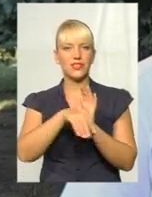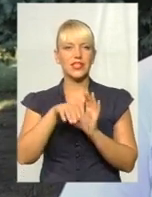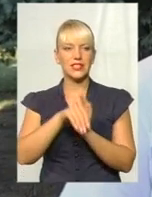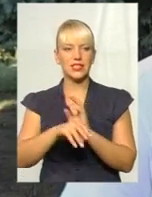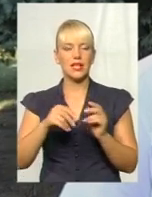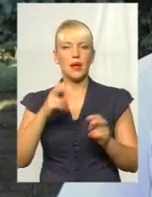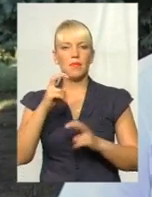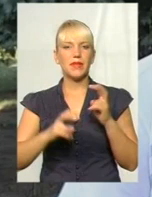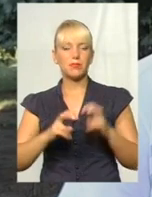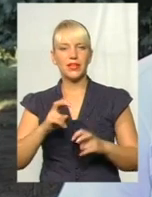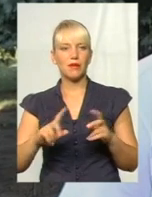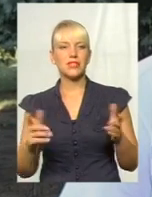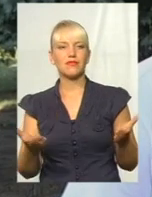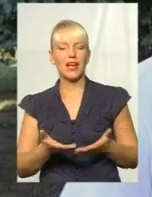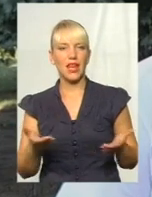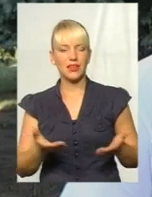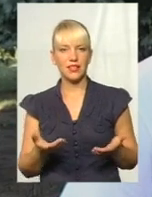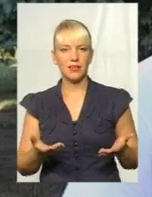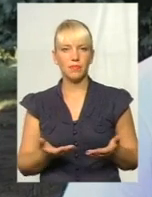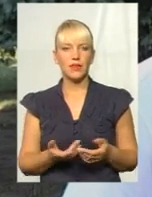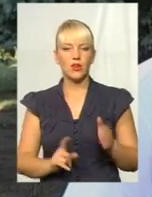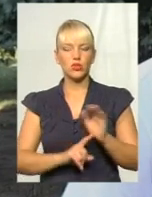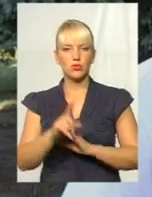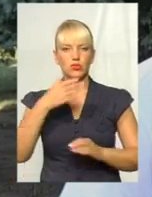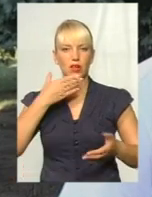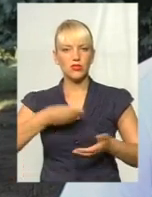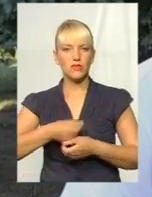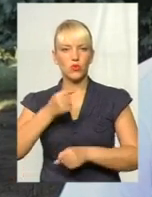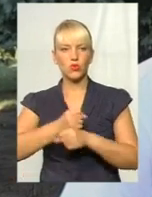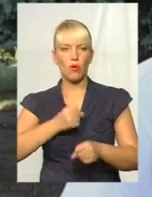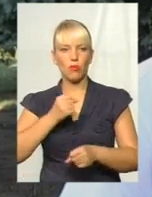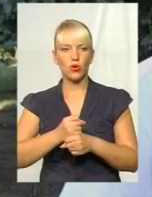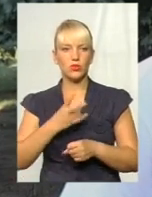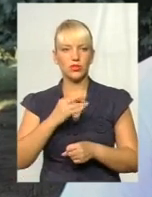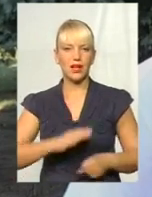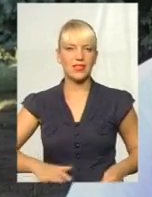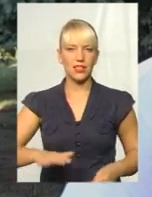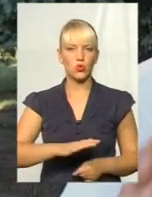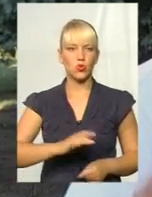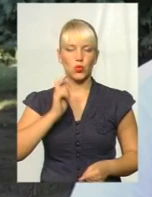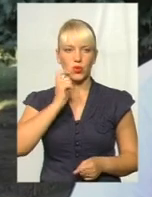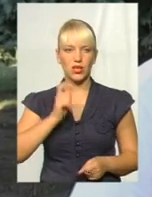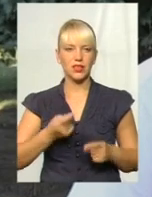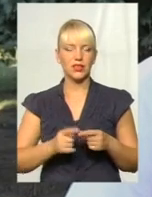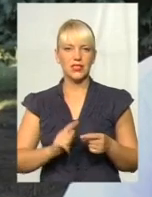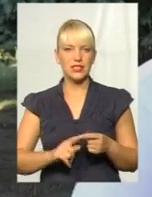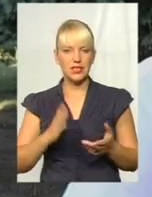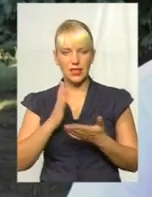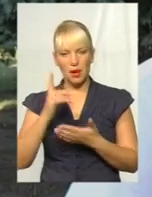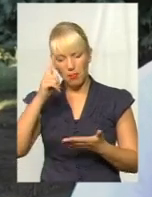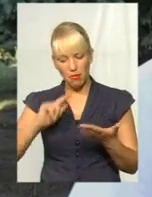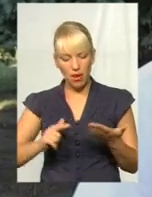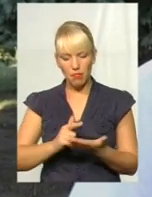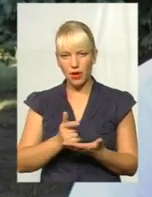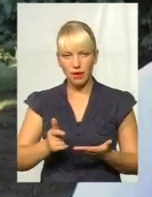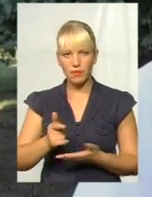підприємства, які розпочинають свою роботу на території України. Ціла мапа і на